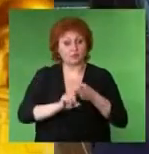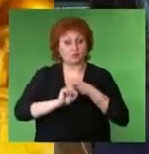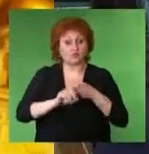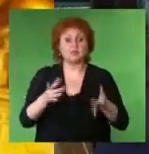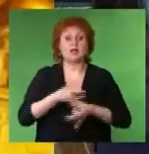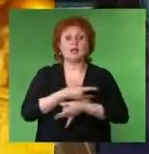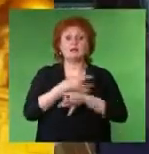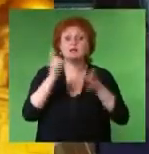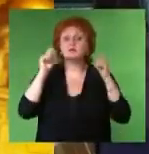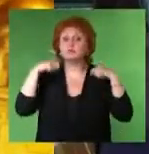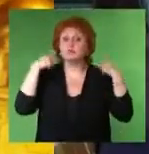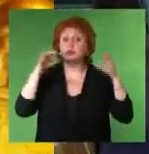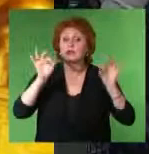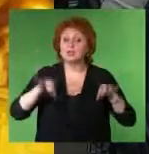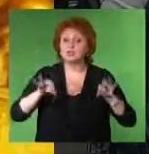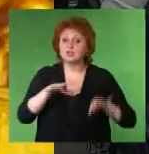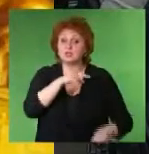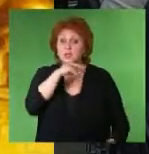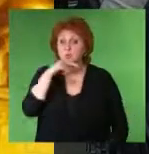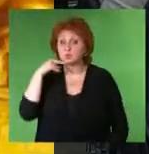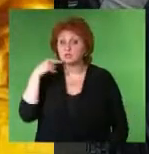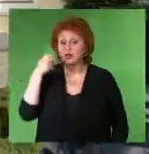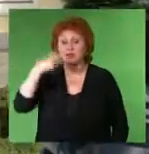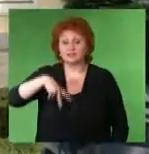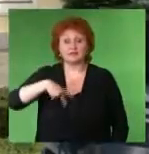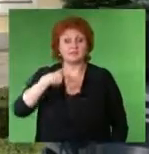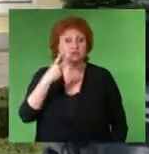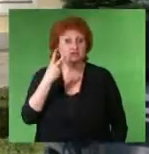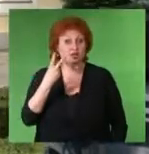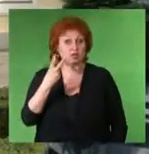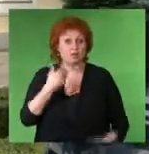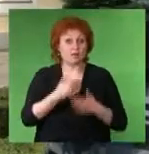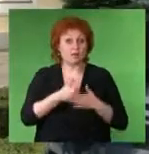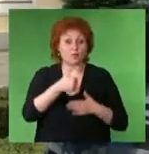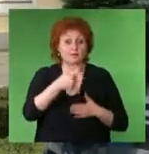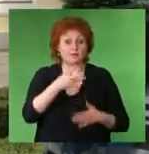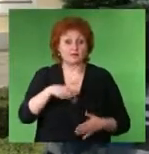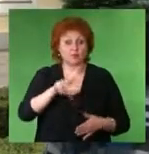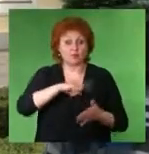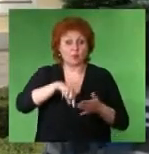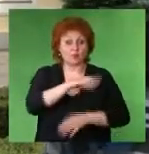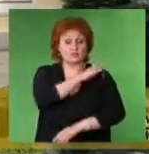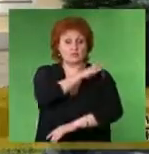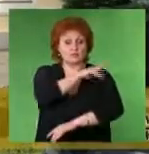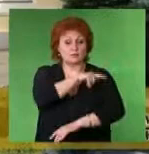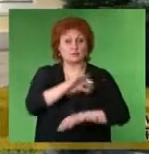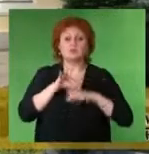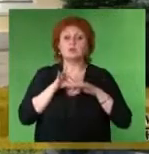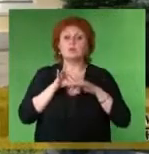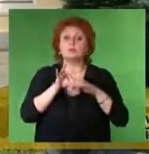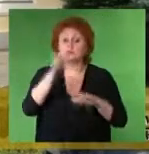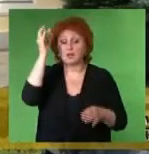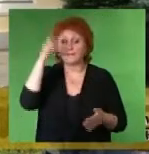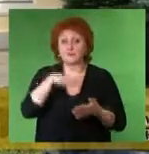форум приурочен к празднованию юбилея Крещения Руси 22 числа по 1 июля в городе Санкт-Петербурге